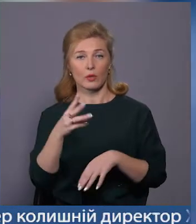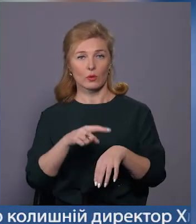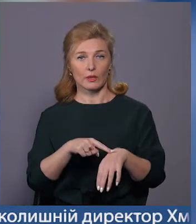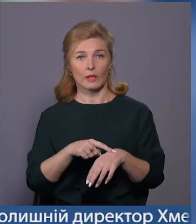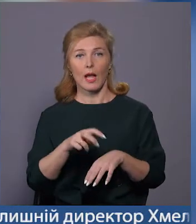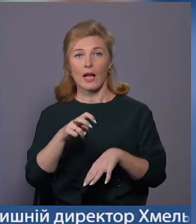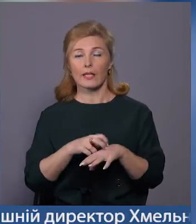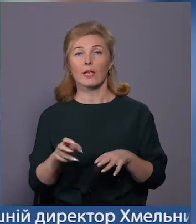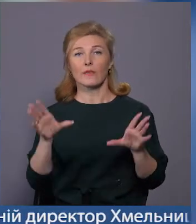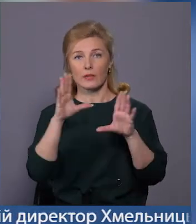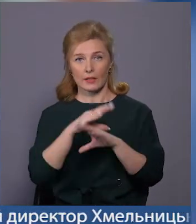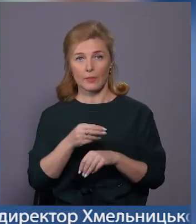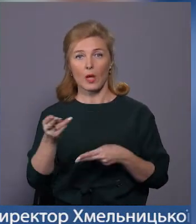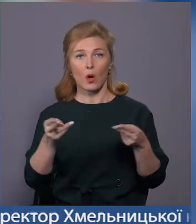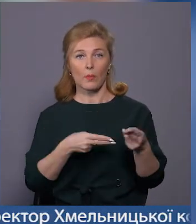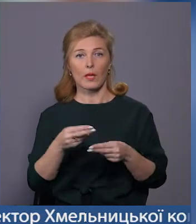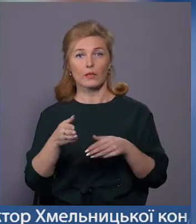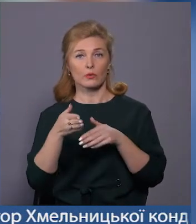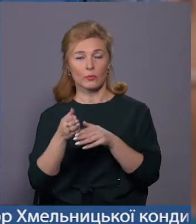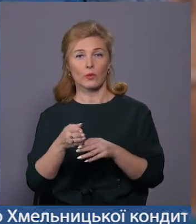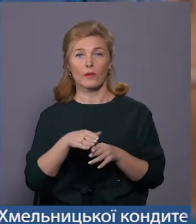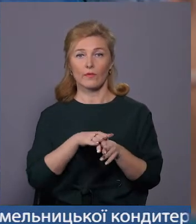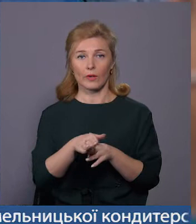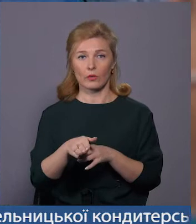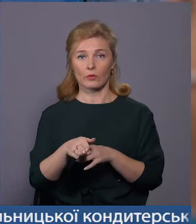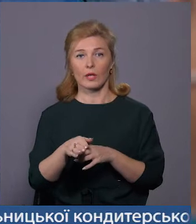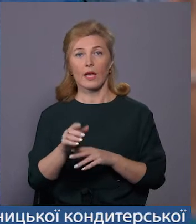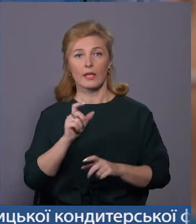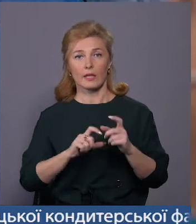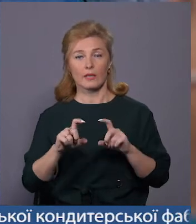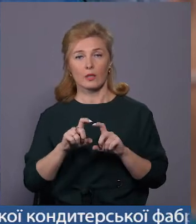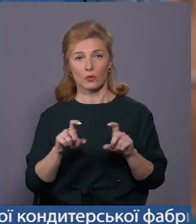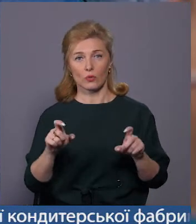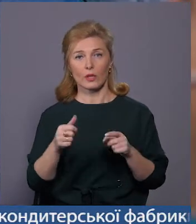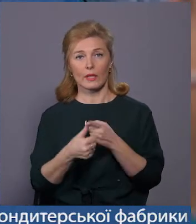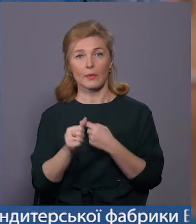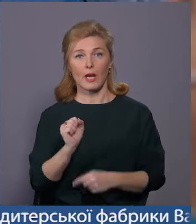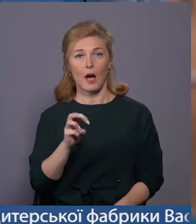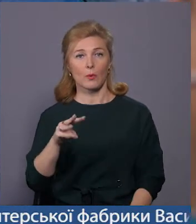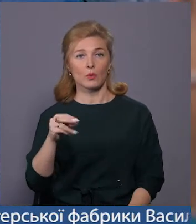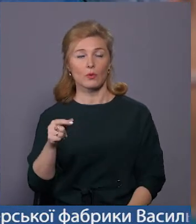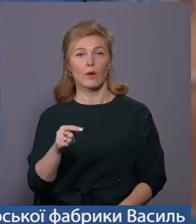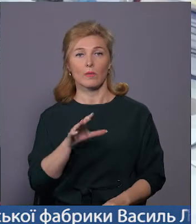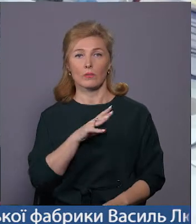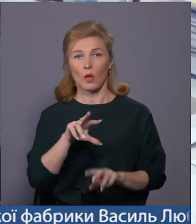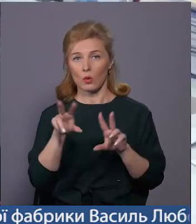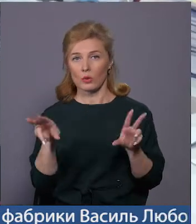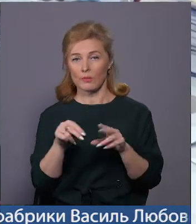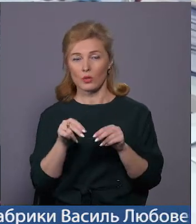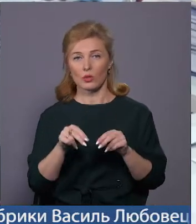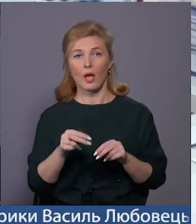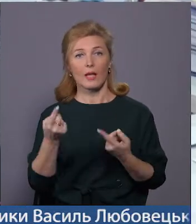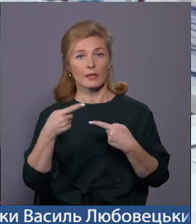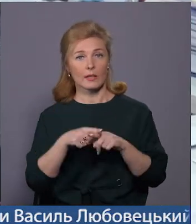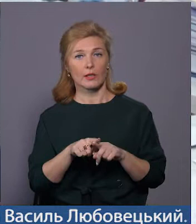встигли. Операція, яку допомогли виконати фахівці Інституту серцево-судинної хірургії імені Амосова, пройшла успішно. Технічно